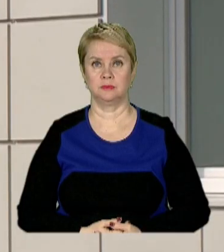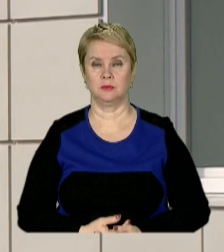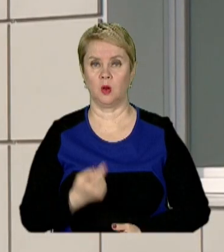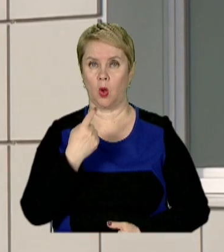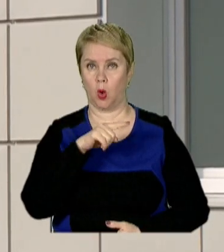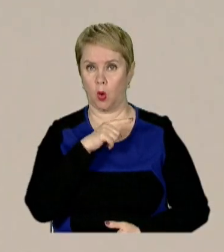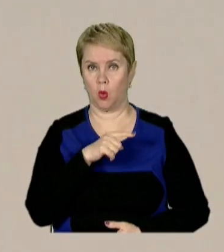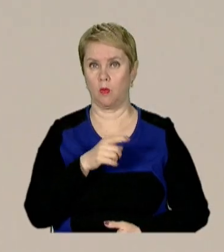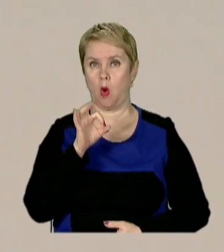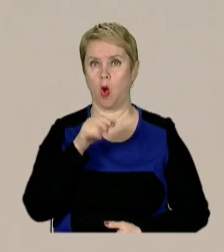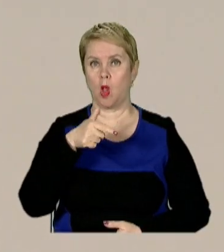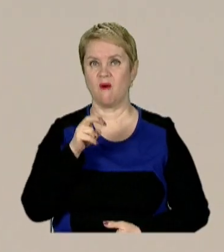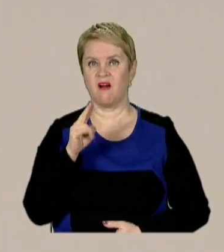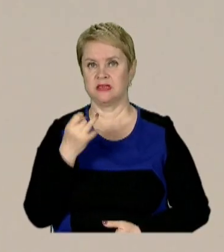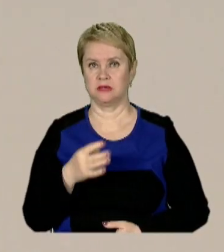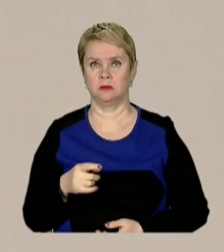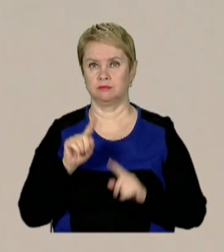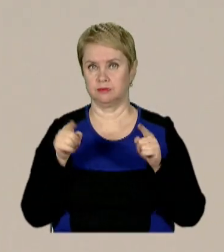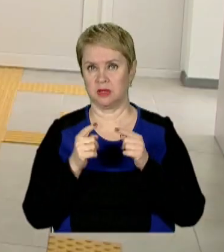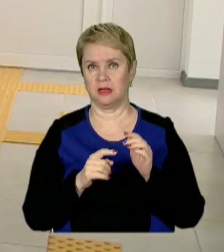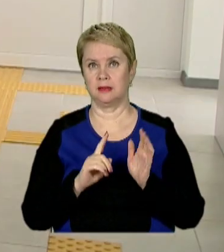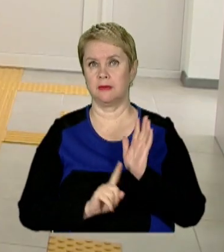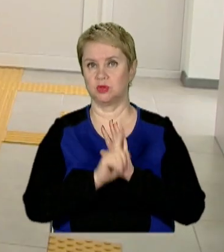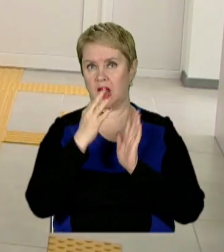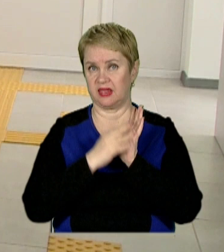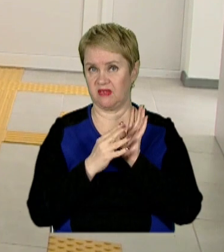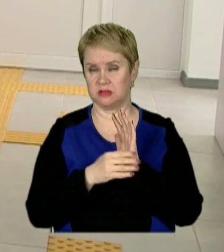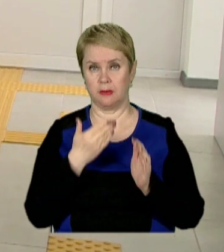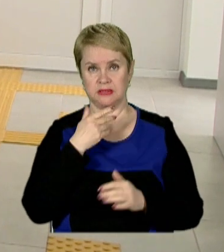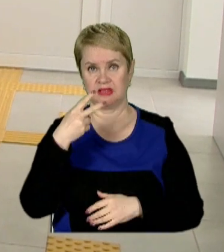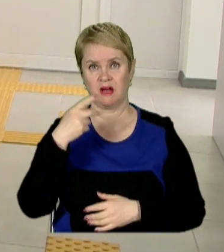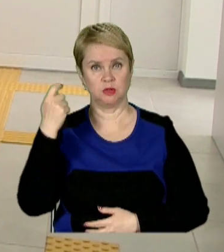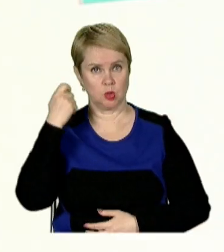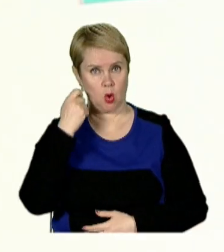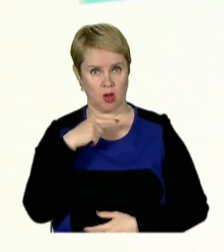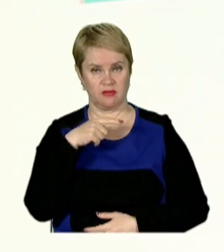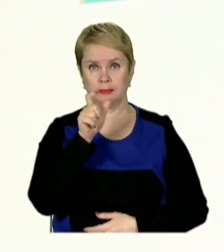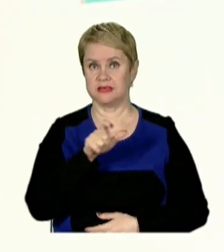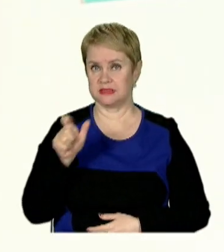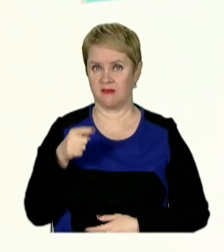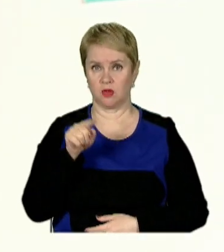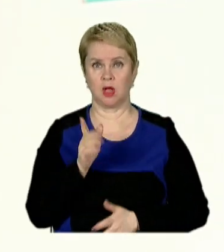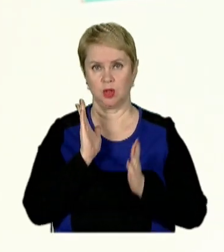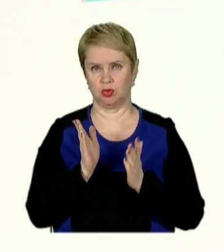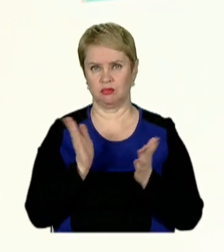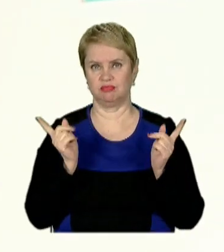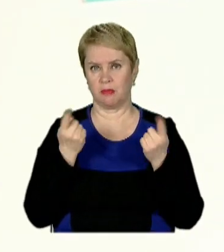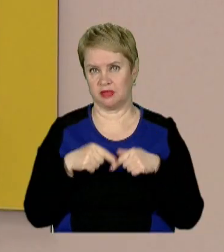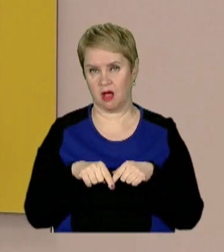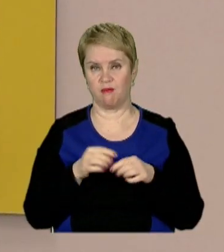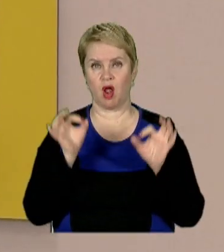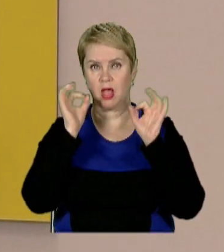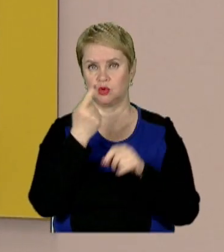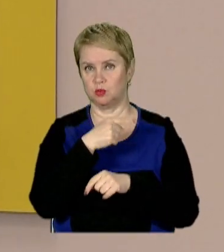Амбулаторію у Глеюватській громаді звели ще на початку 90-х. І останні 20 років, кажуть місцеві, вона лише занепадала. Про